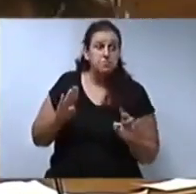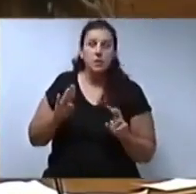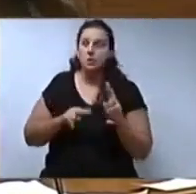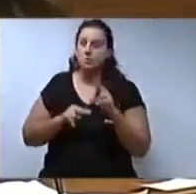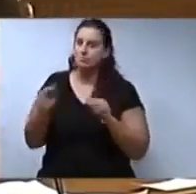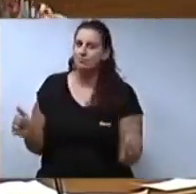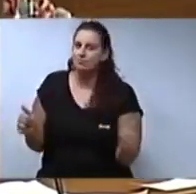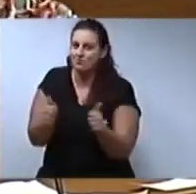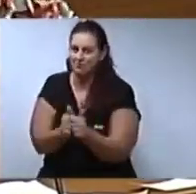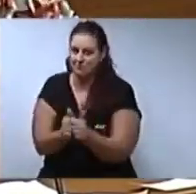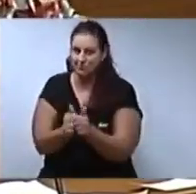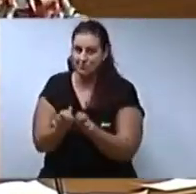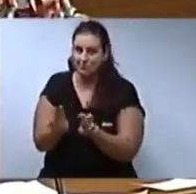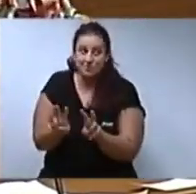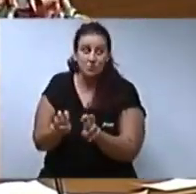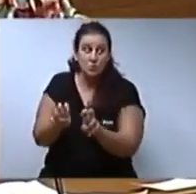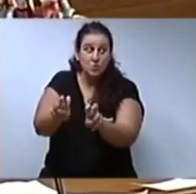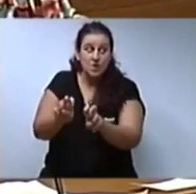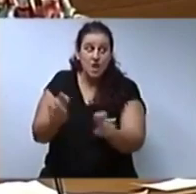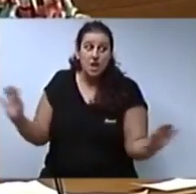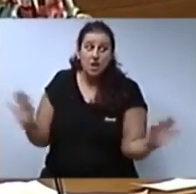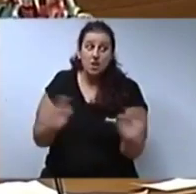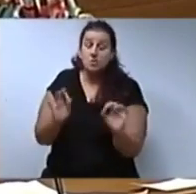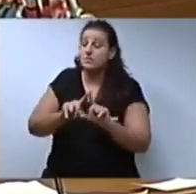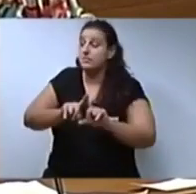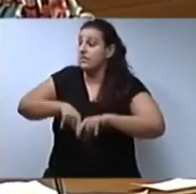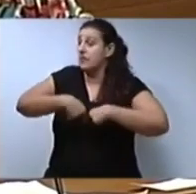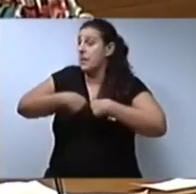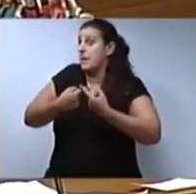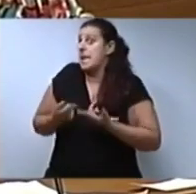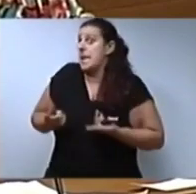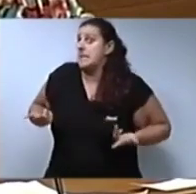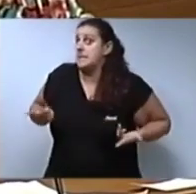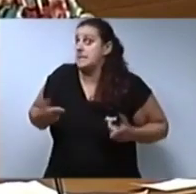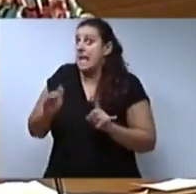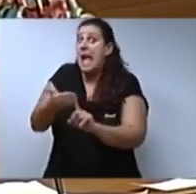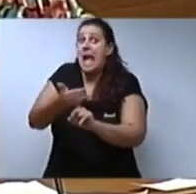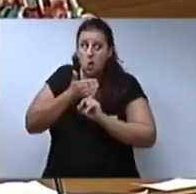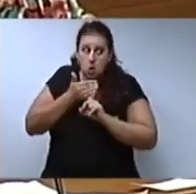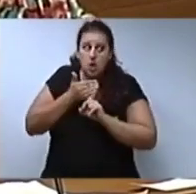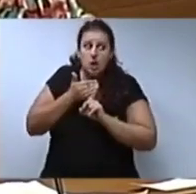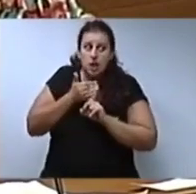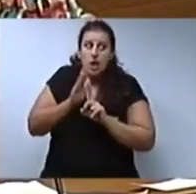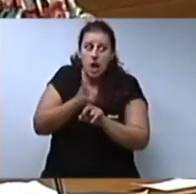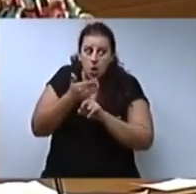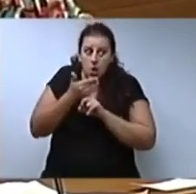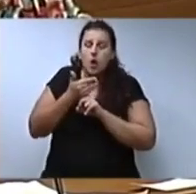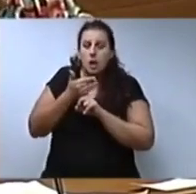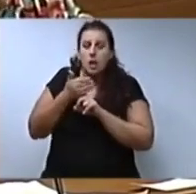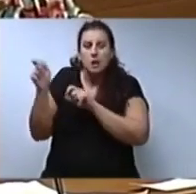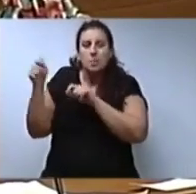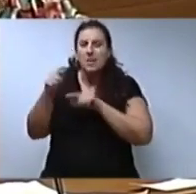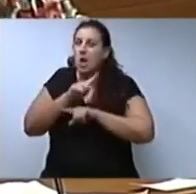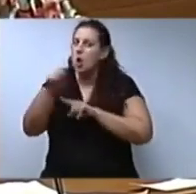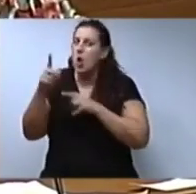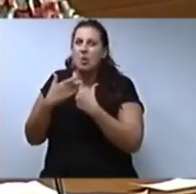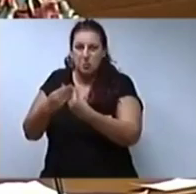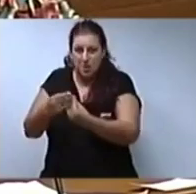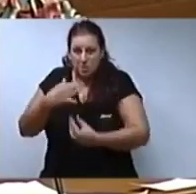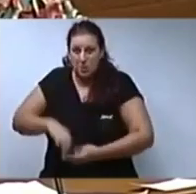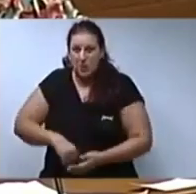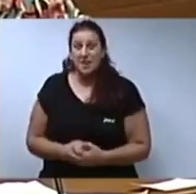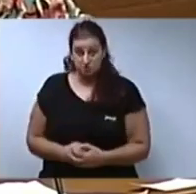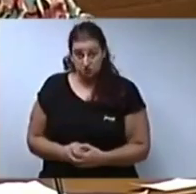vostè. I són famílies, famílies acollidors que acollixen menes. S'entenen i així